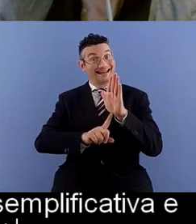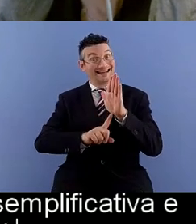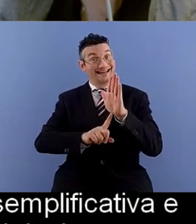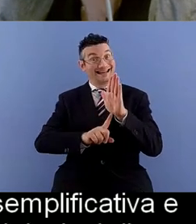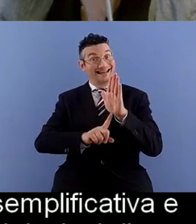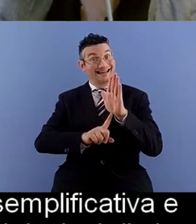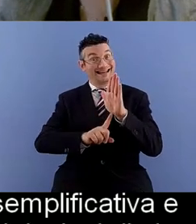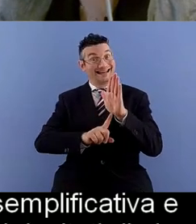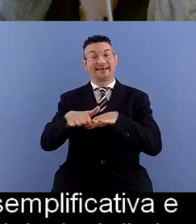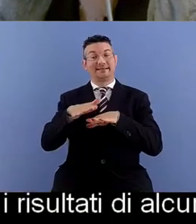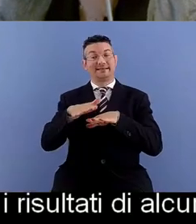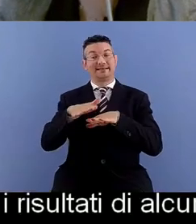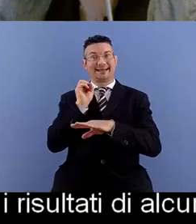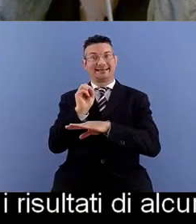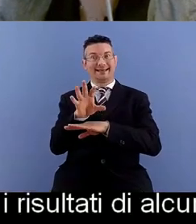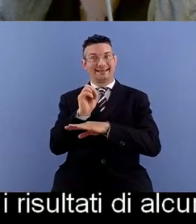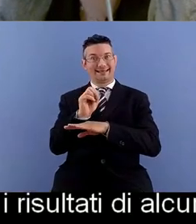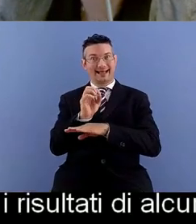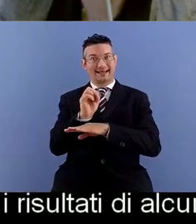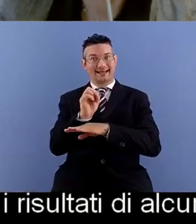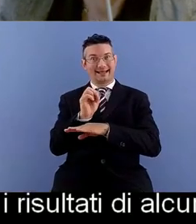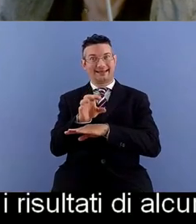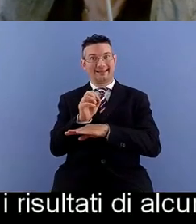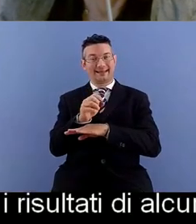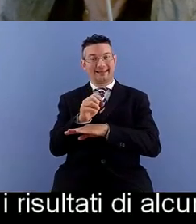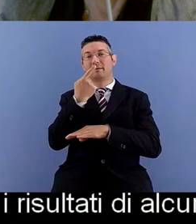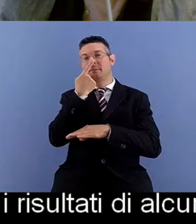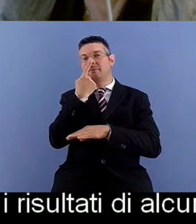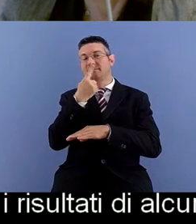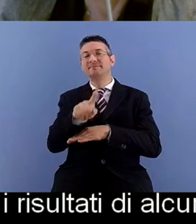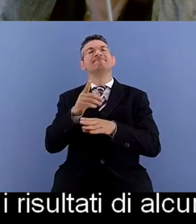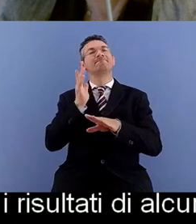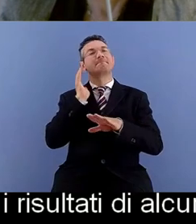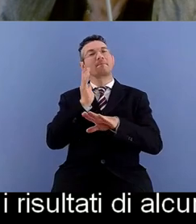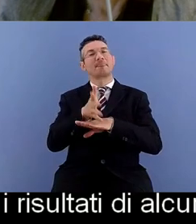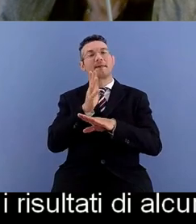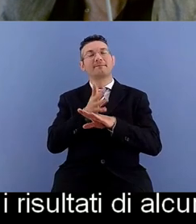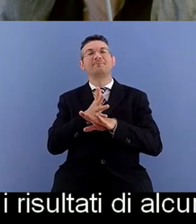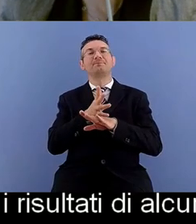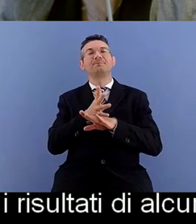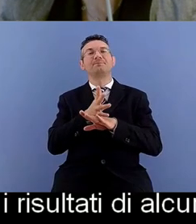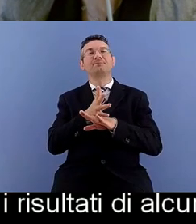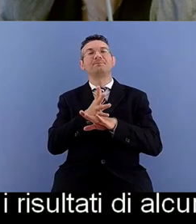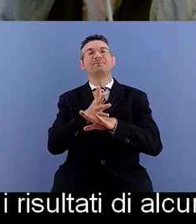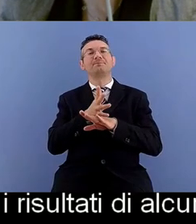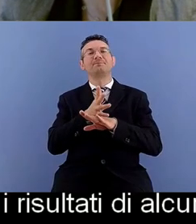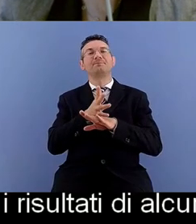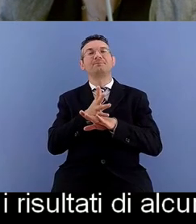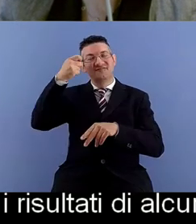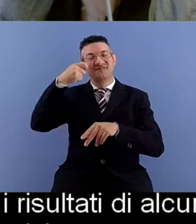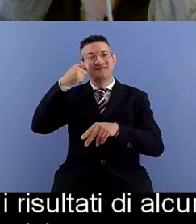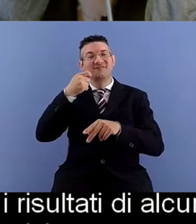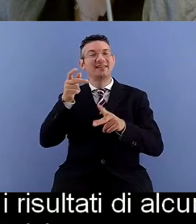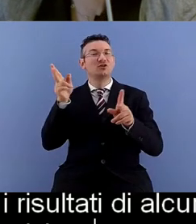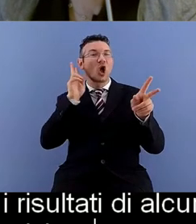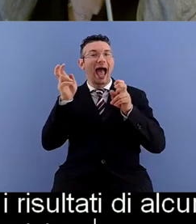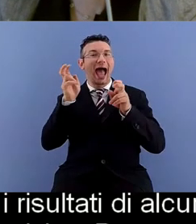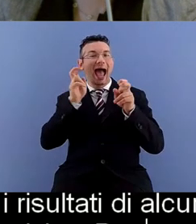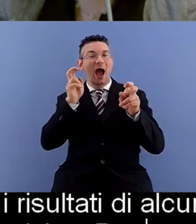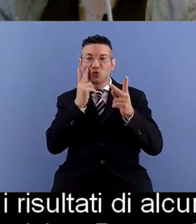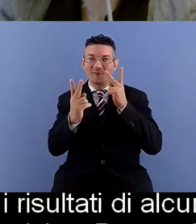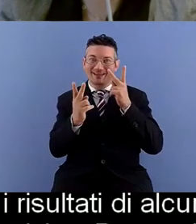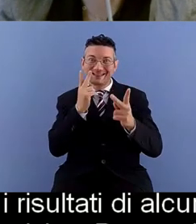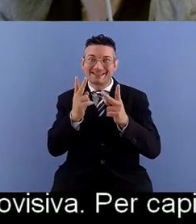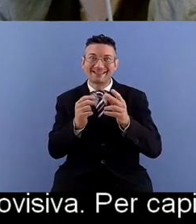sono nello specifico dell'accessibilità audiovisiva per capire cos'è